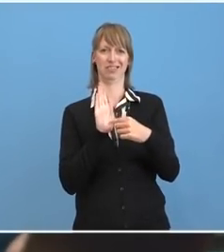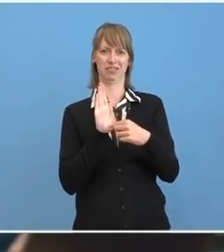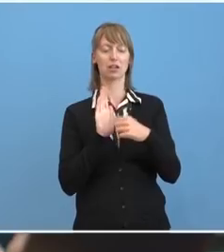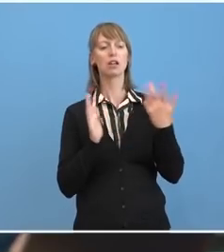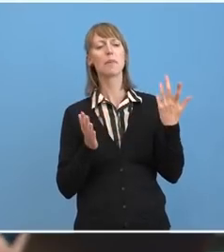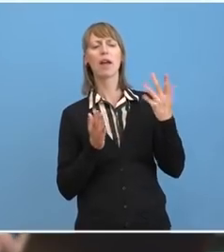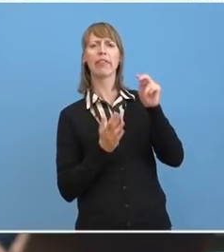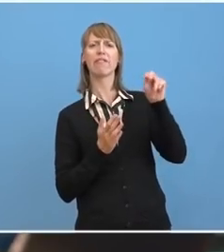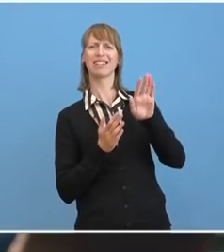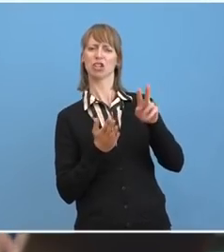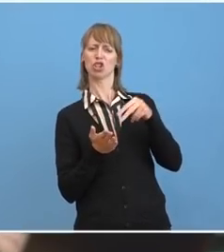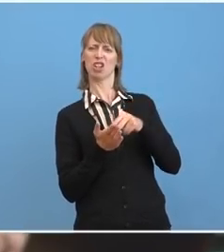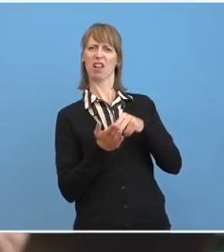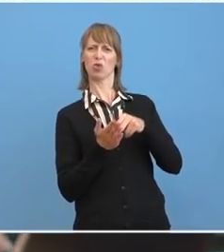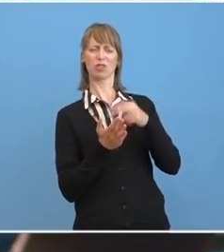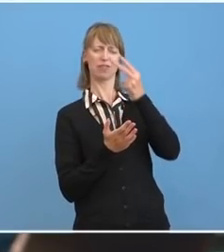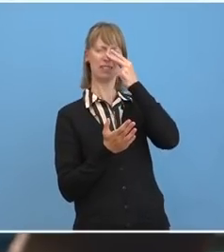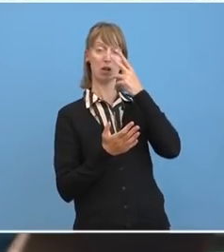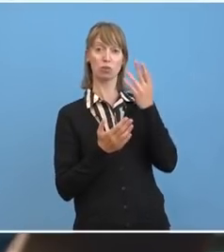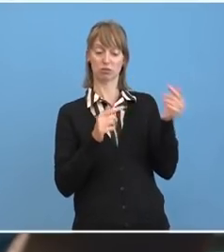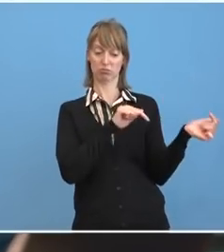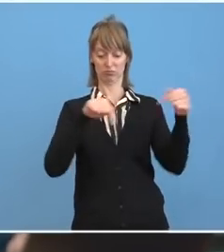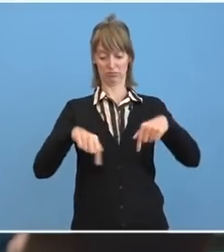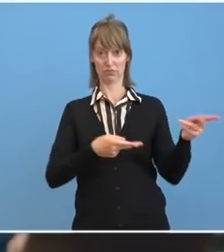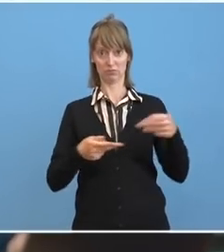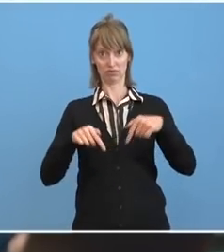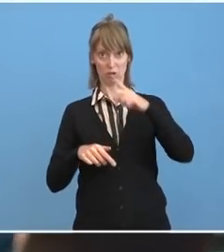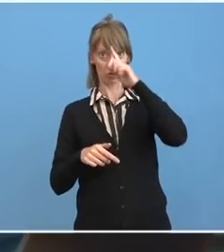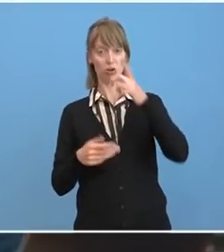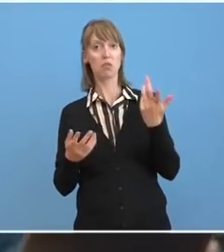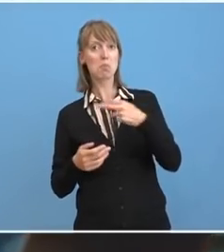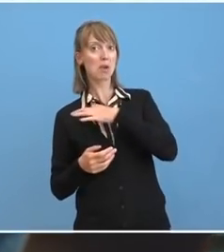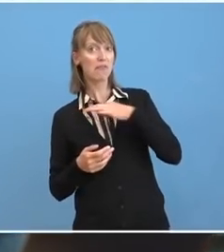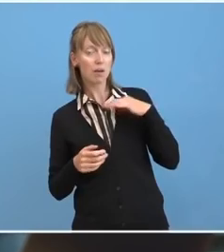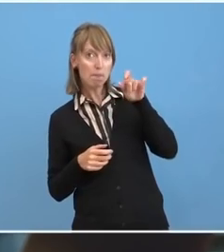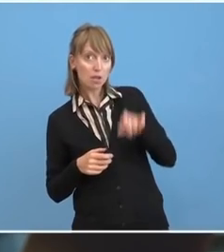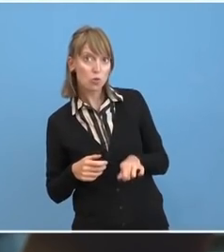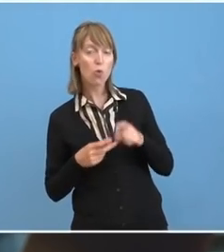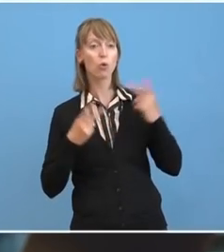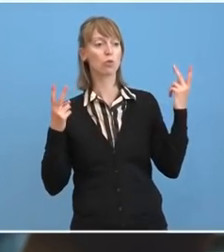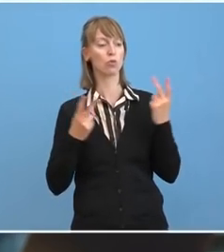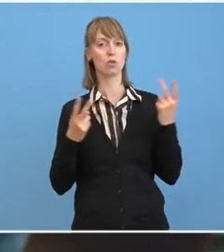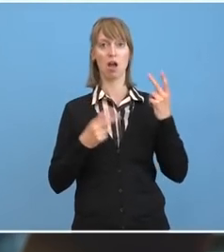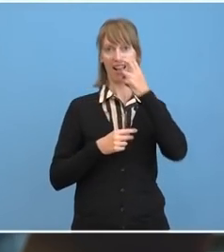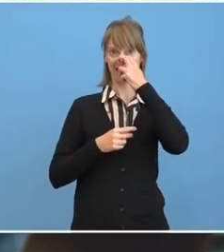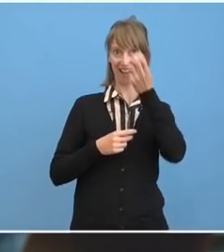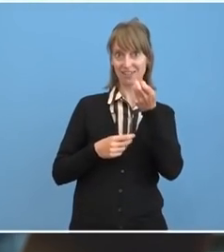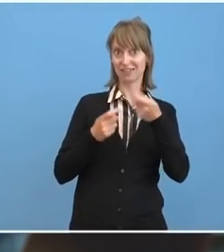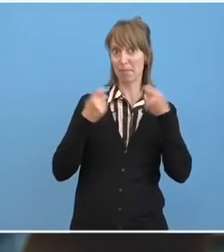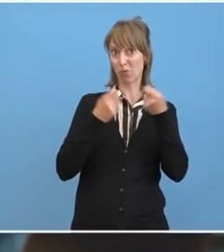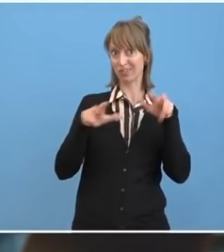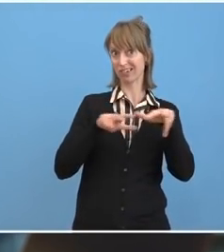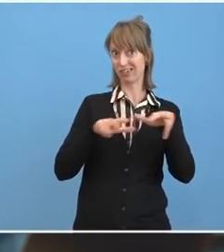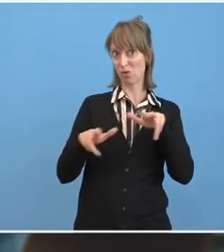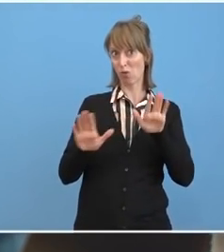Nawalny? Ist er als Privatperson in der Bundesrepublik oder kann man ihn als Gast der Bundesregierung bezeichnen?